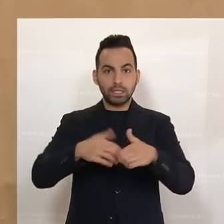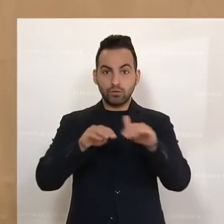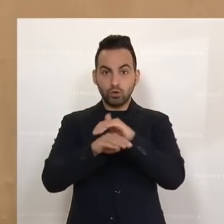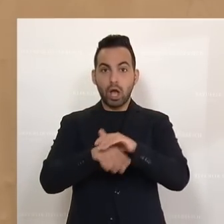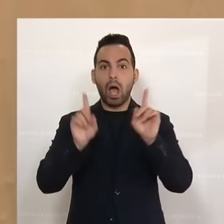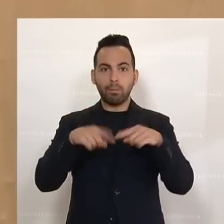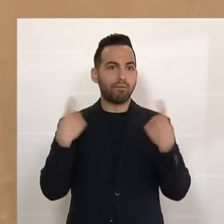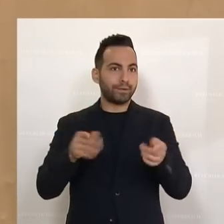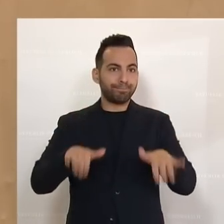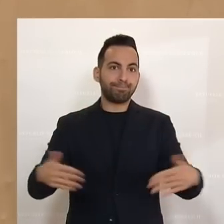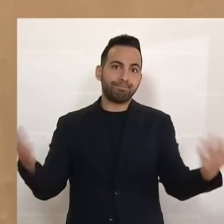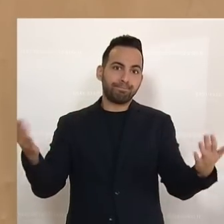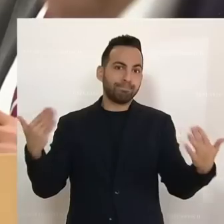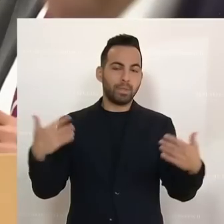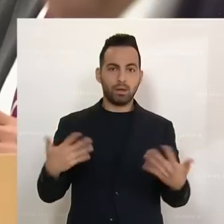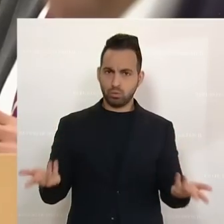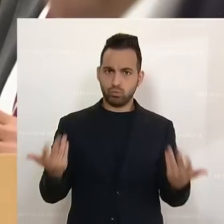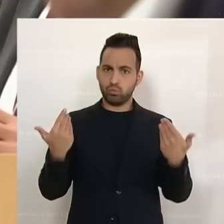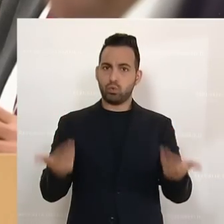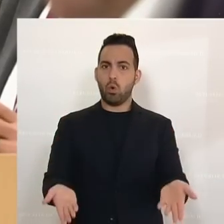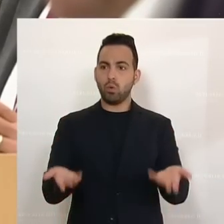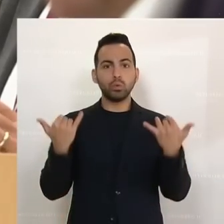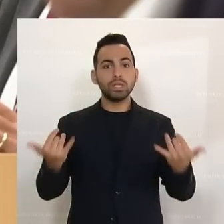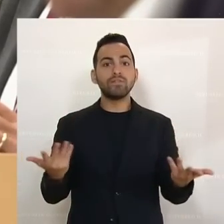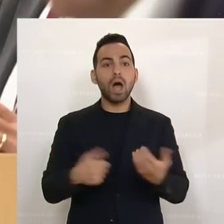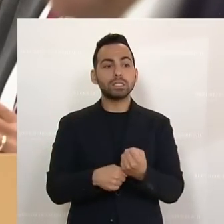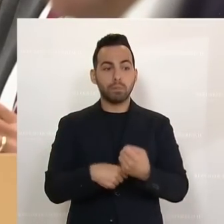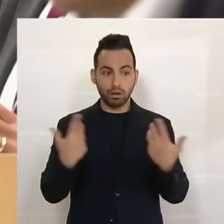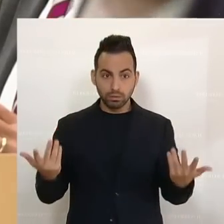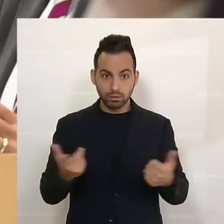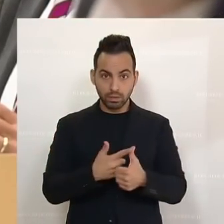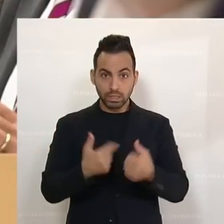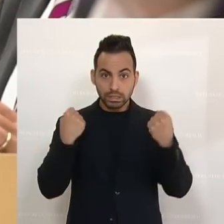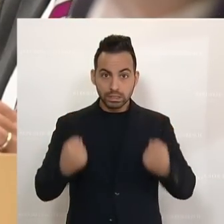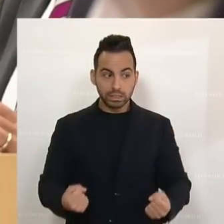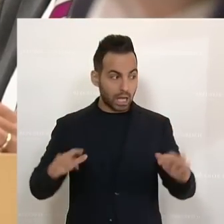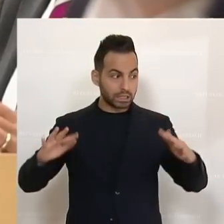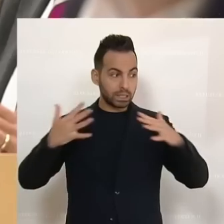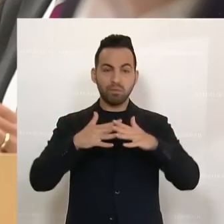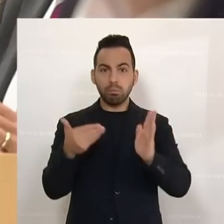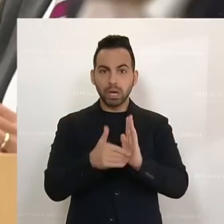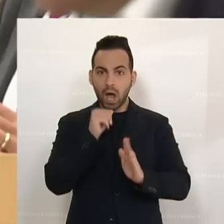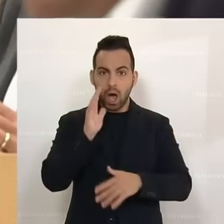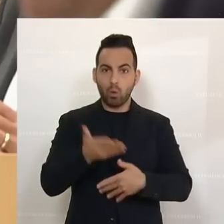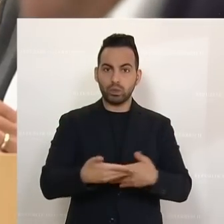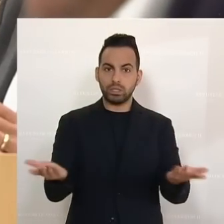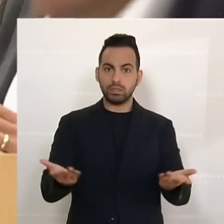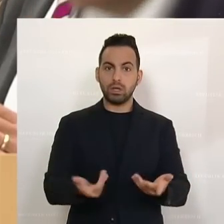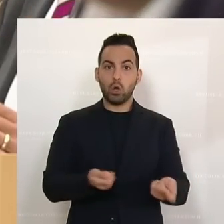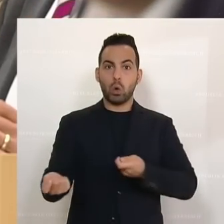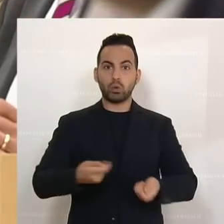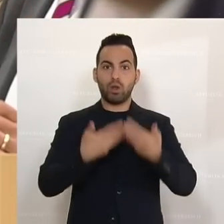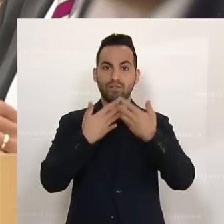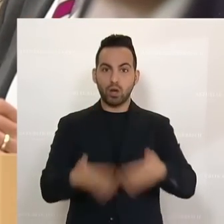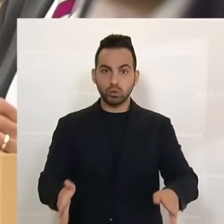Aber wir haben es ja. So, was macht man jetzt? Einen Sicherheitsgipfel brauchen wir auch mal nicht. Wir haben Kontrollverlust,